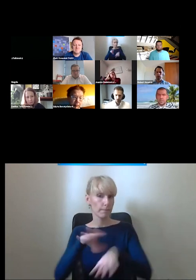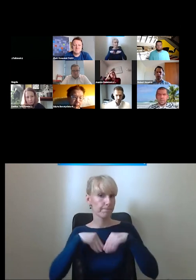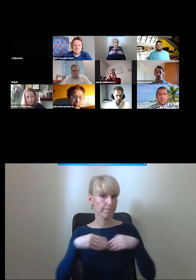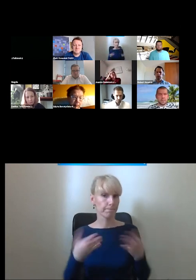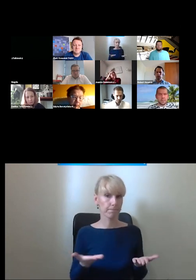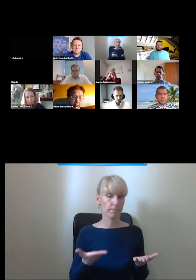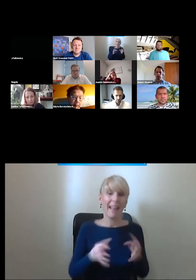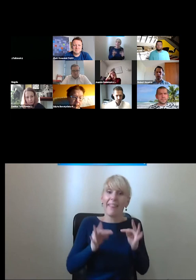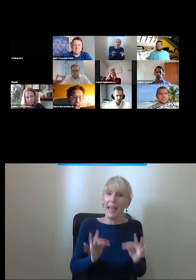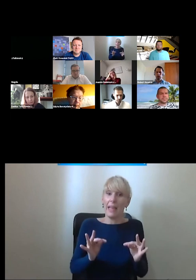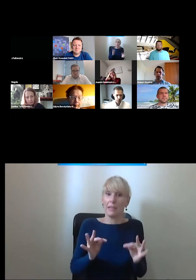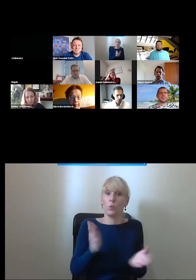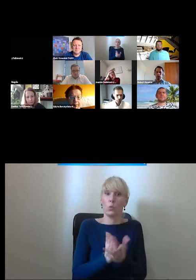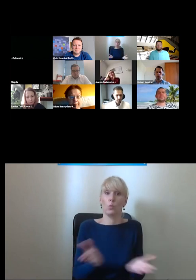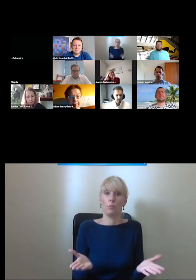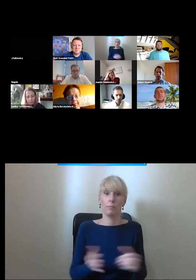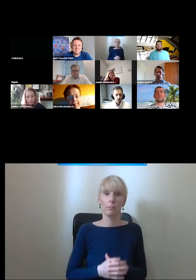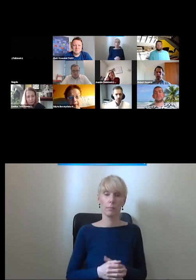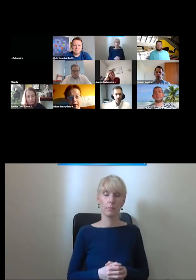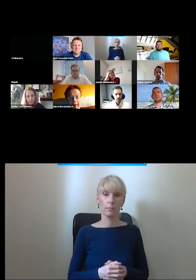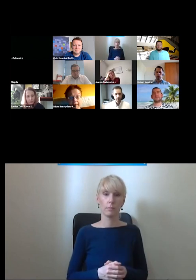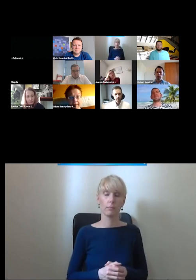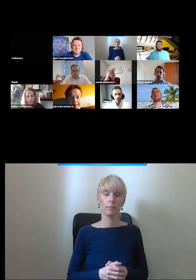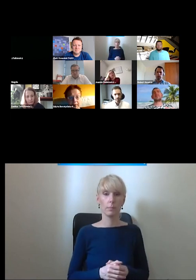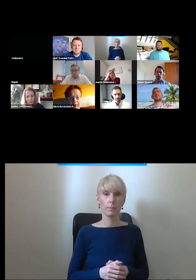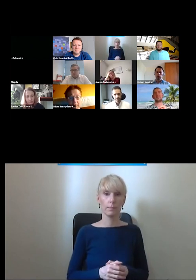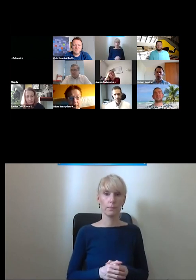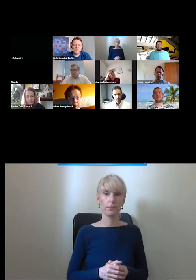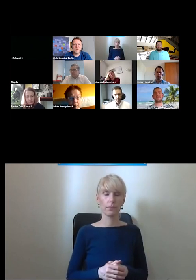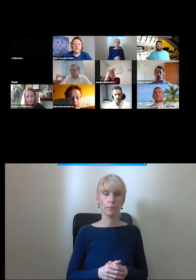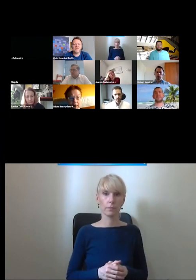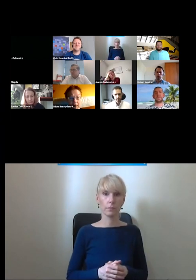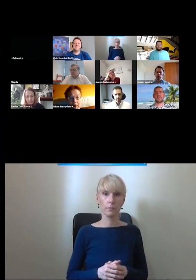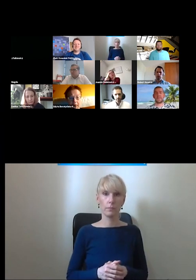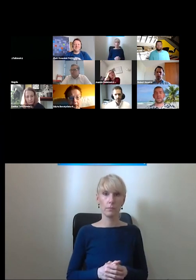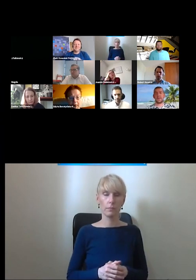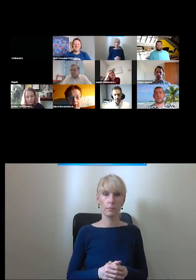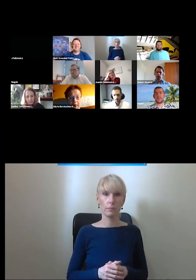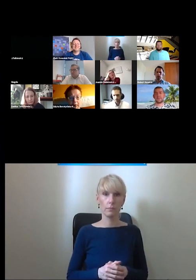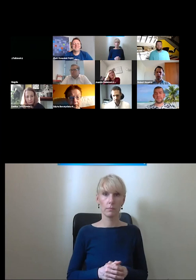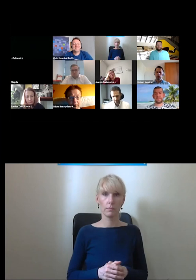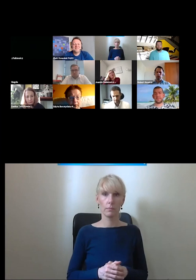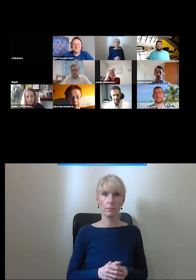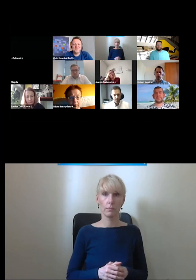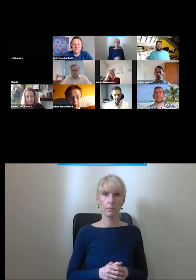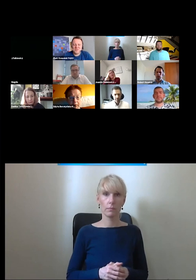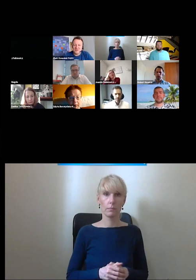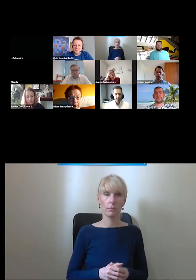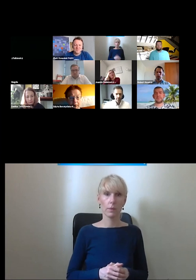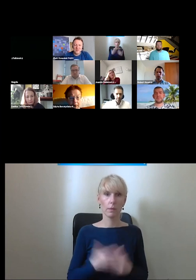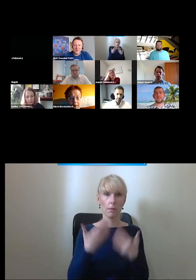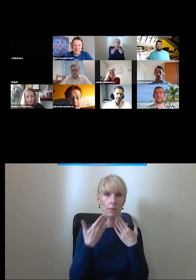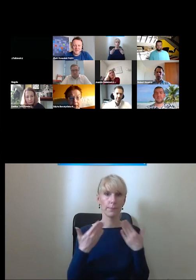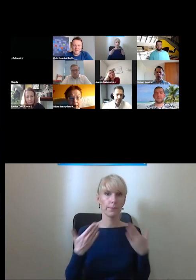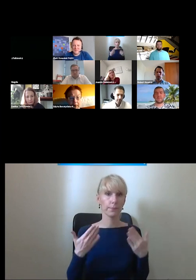zaraz w przeciągu sekund nie minus to jest bardzo ważny aspekt tego też dziękuję bardzo